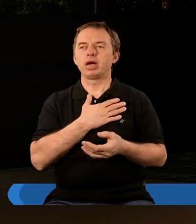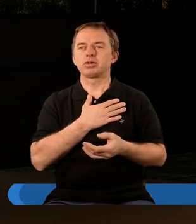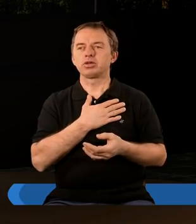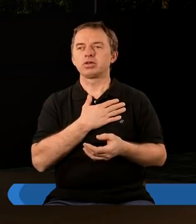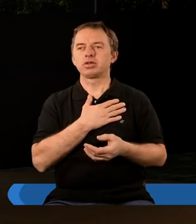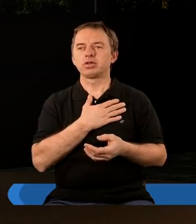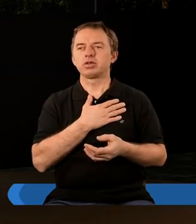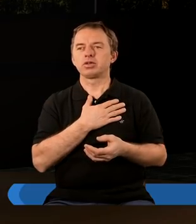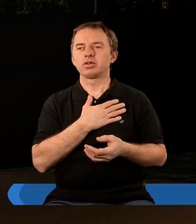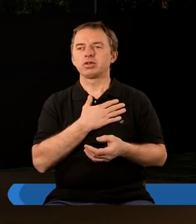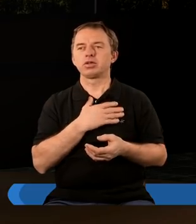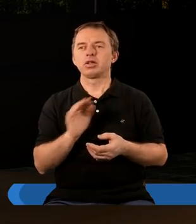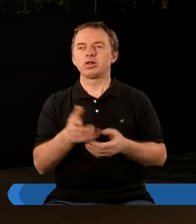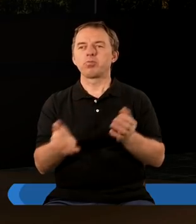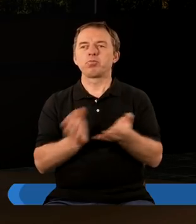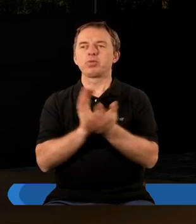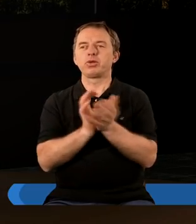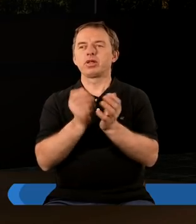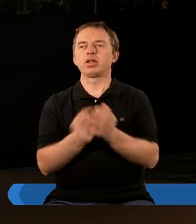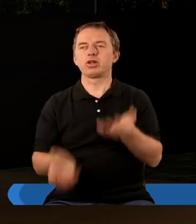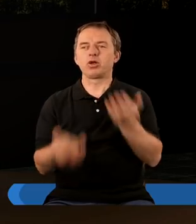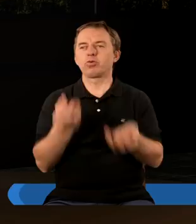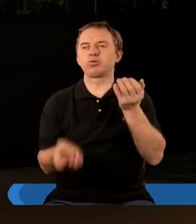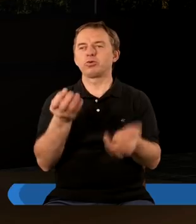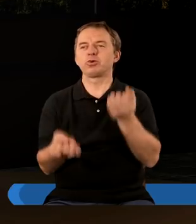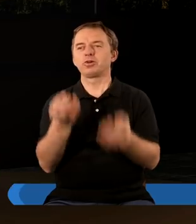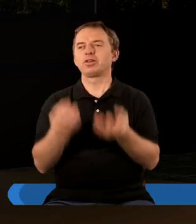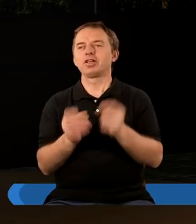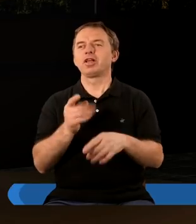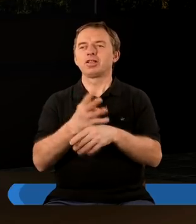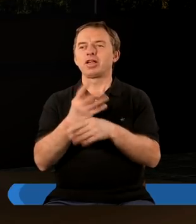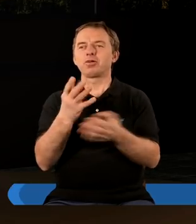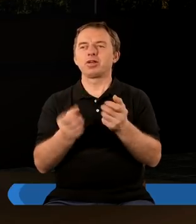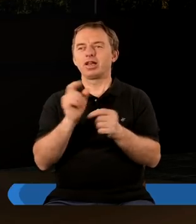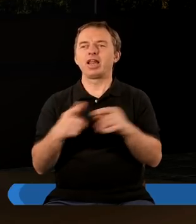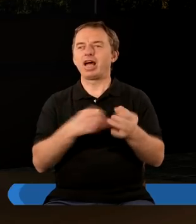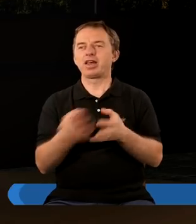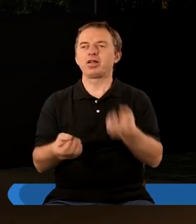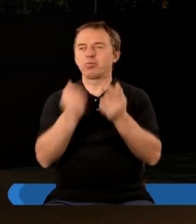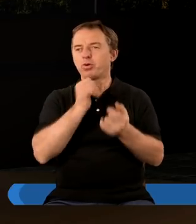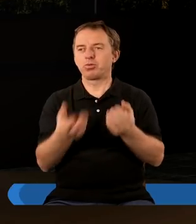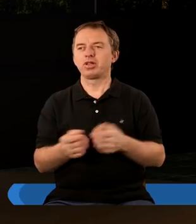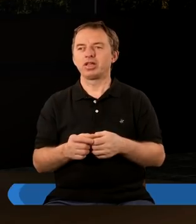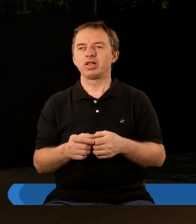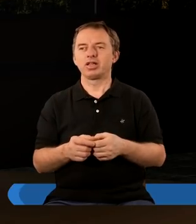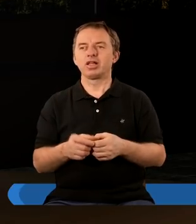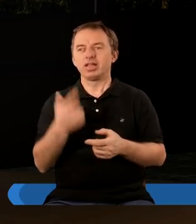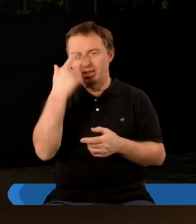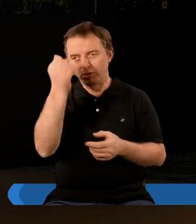masz, ja to mówię, że to są piłeczki, którymi cały czas żonglujemy, przynajmniej 40 piłeczek na raz. Próbujesz